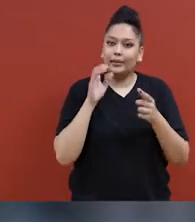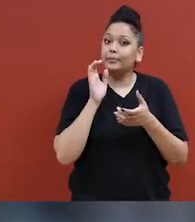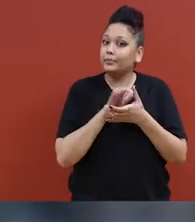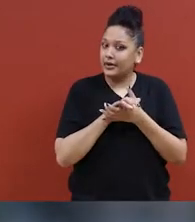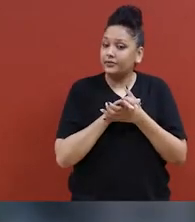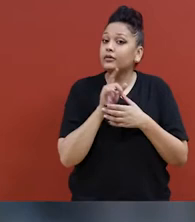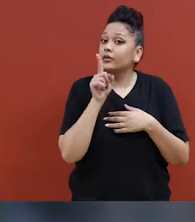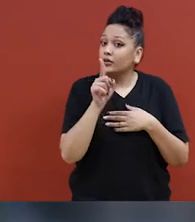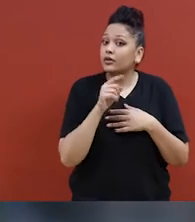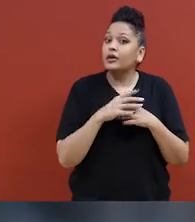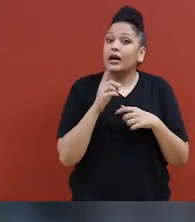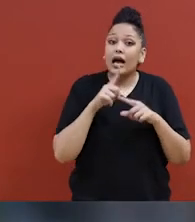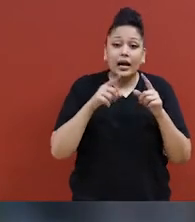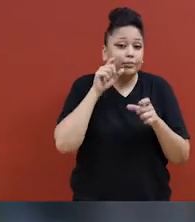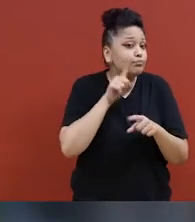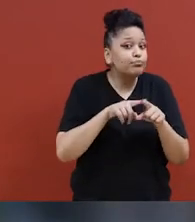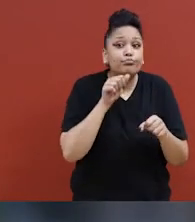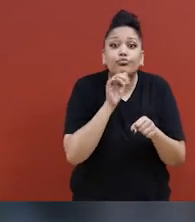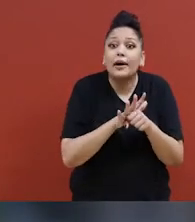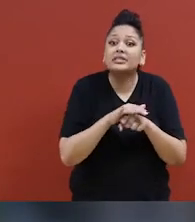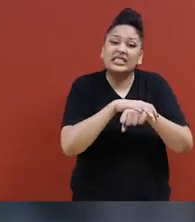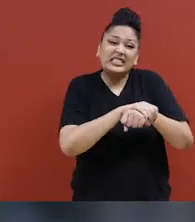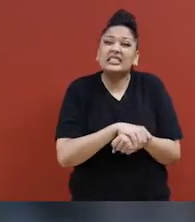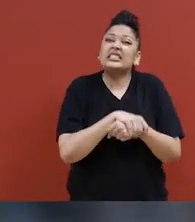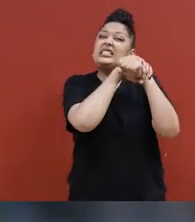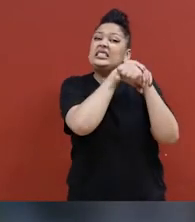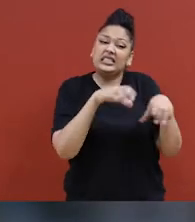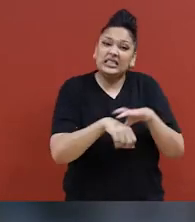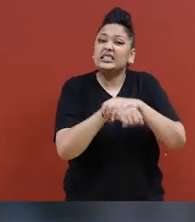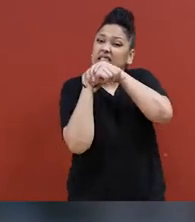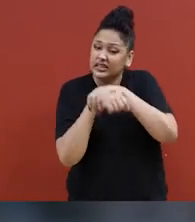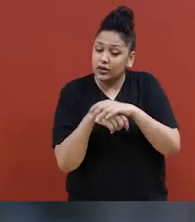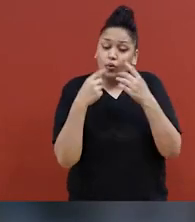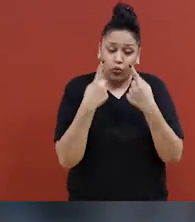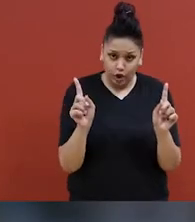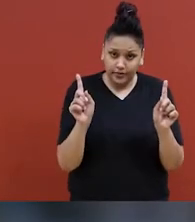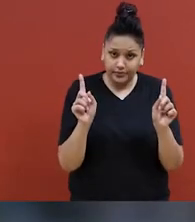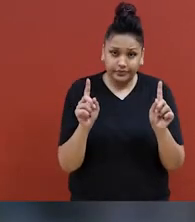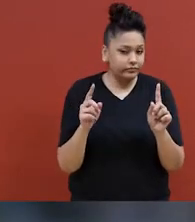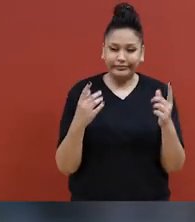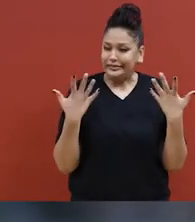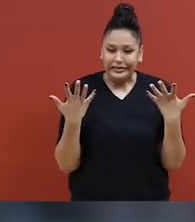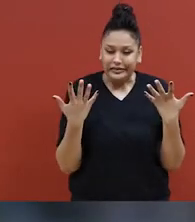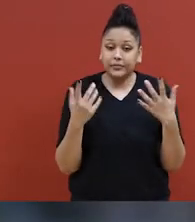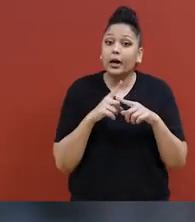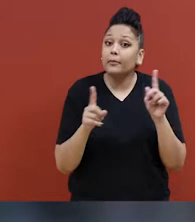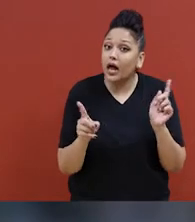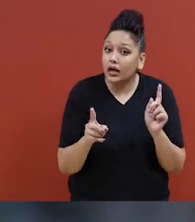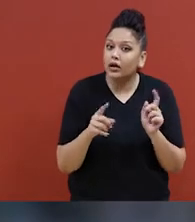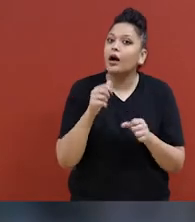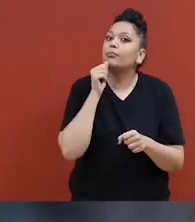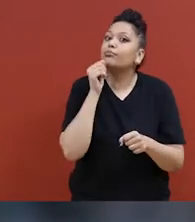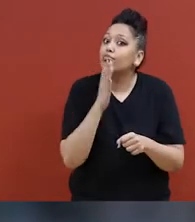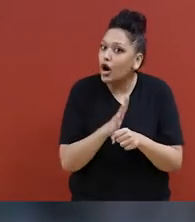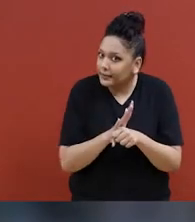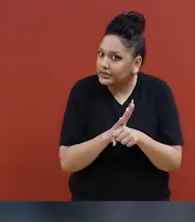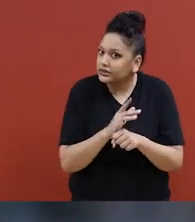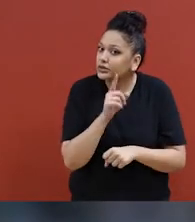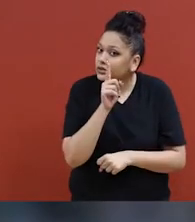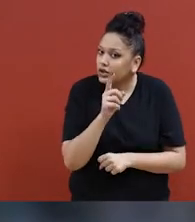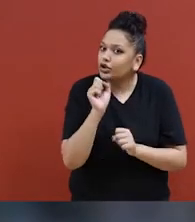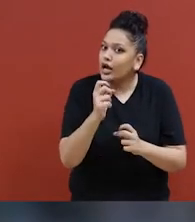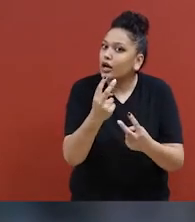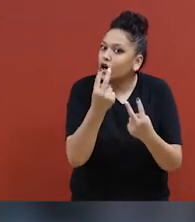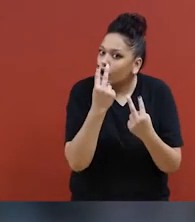Je ne peux pas vous garantir que les dégagements de poignets qu'on fait vont toujours fonctionner. Mais je vous garantis, ainsi qu'à toutes les femmes qui nous